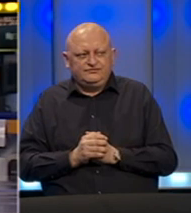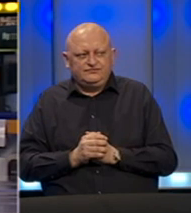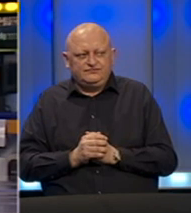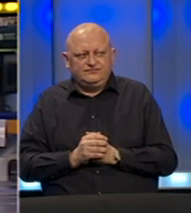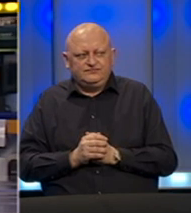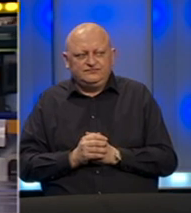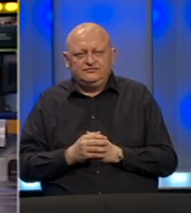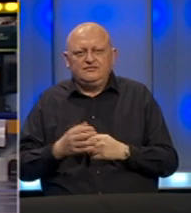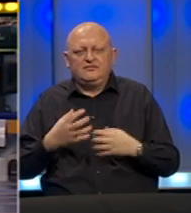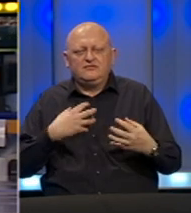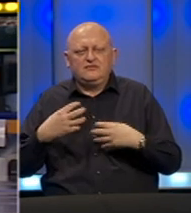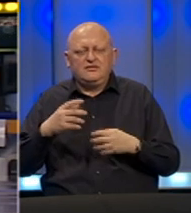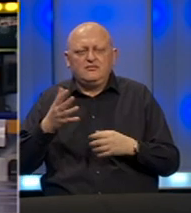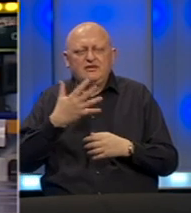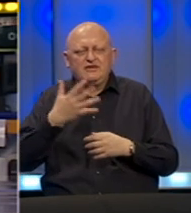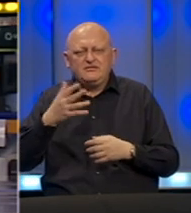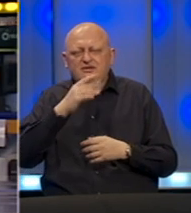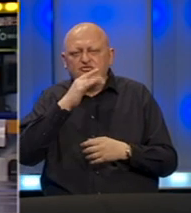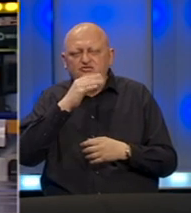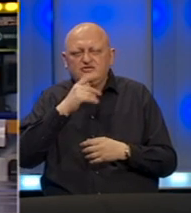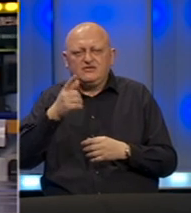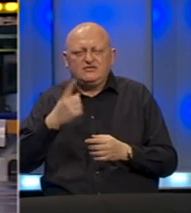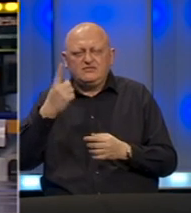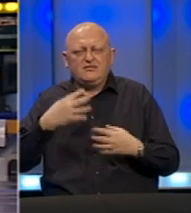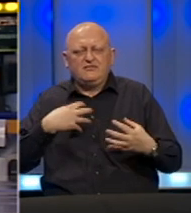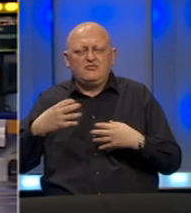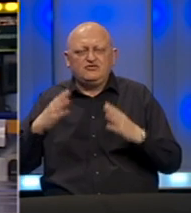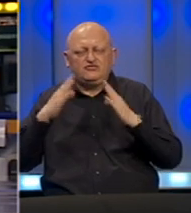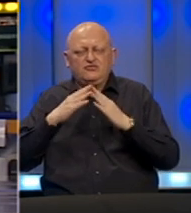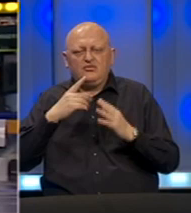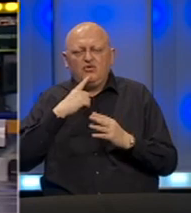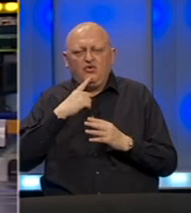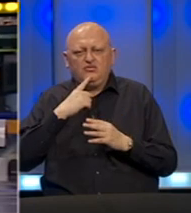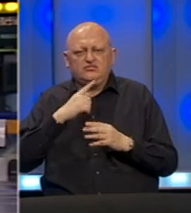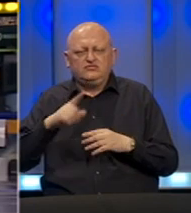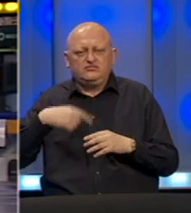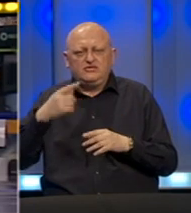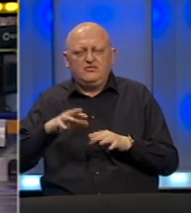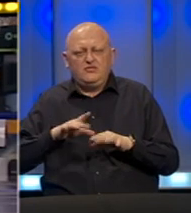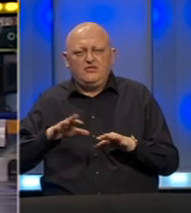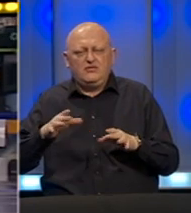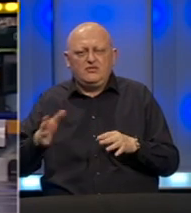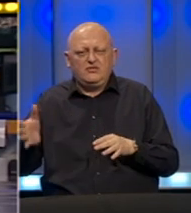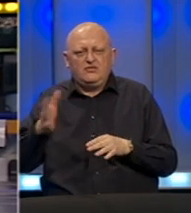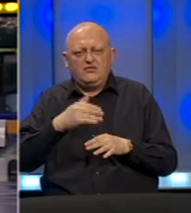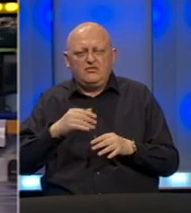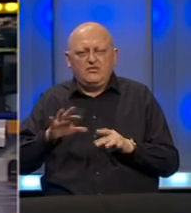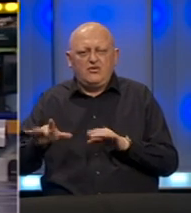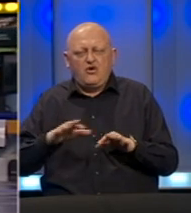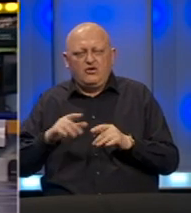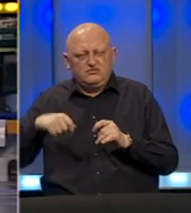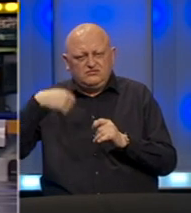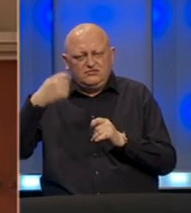Kamerni teatr 55. u Sarajevu među prvim je pozorišnim kućama koje je tokom pandemije pokrenulo online